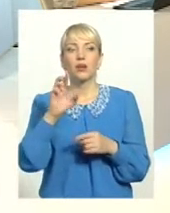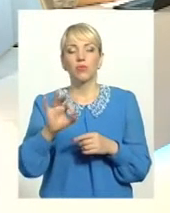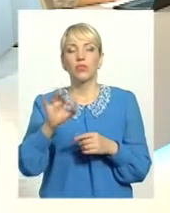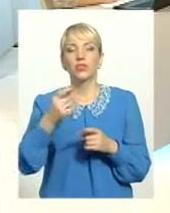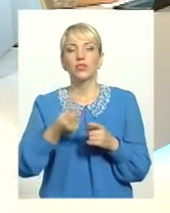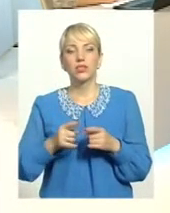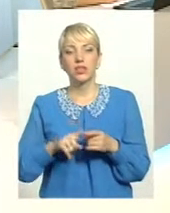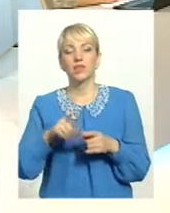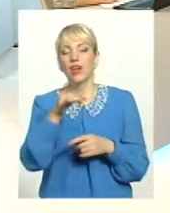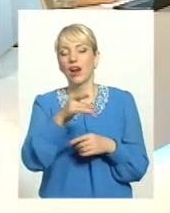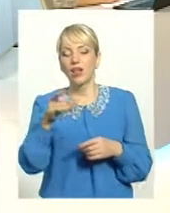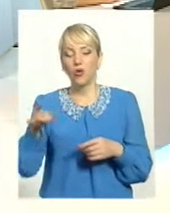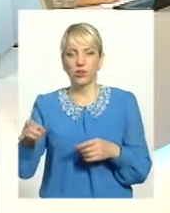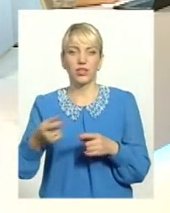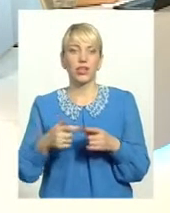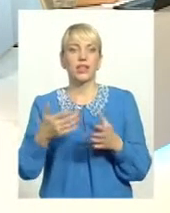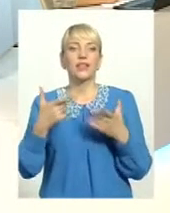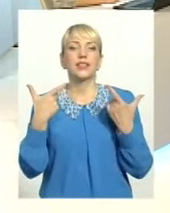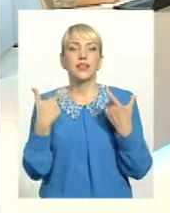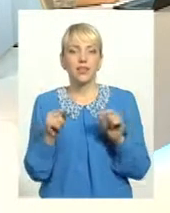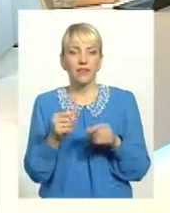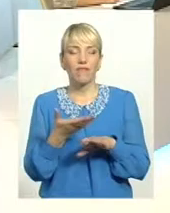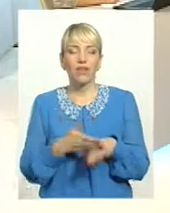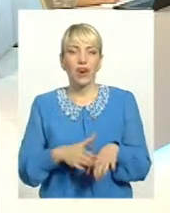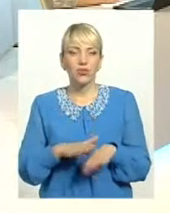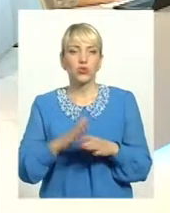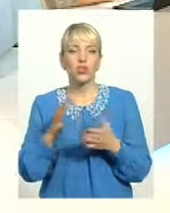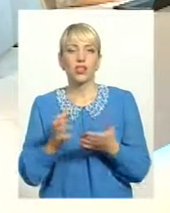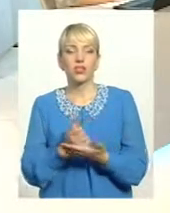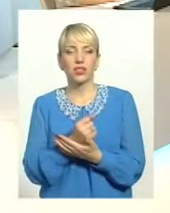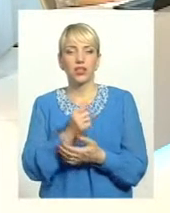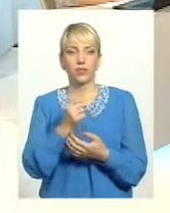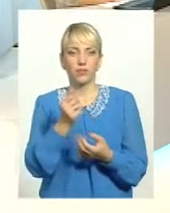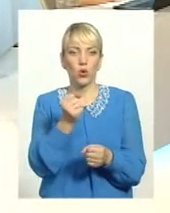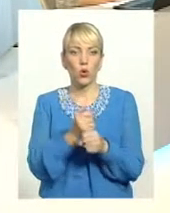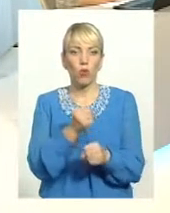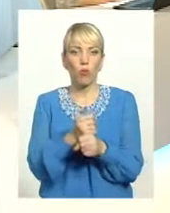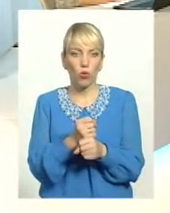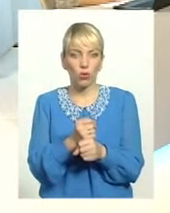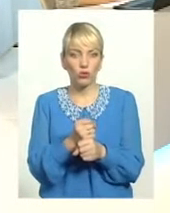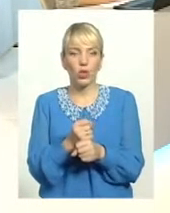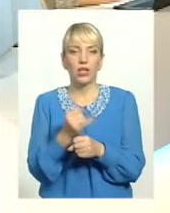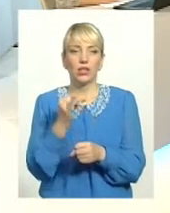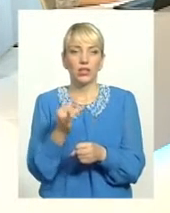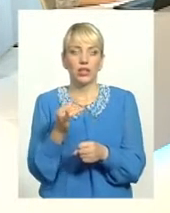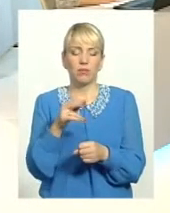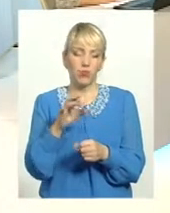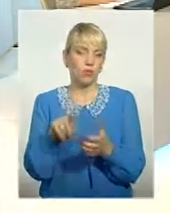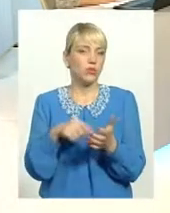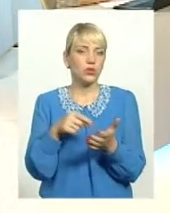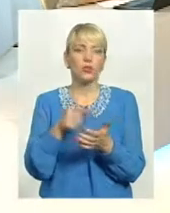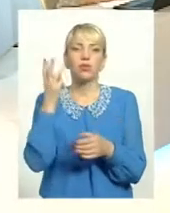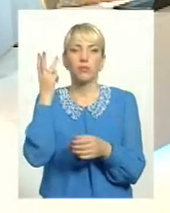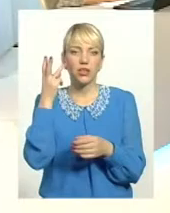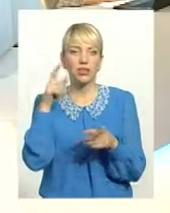в тих районах, ну, не тільки в тих районах, де важко найти роботу, зокрема, і по місту Хмельницькому,